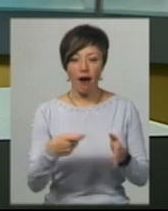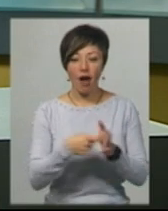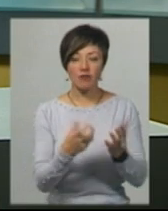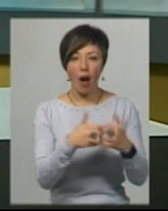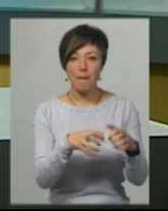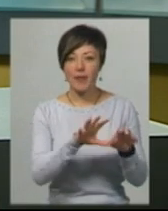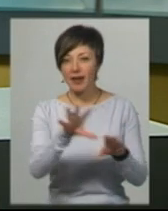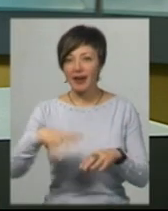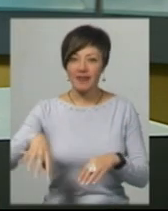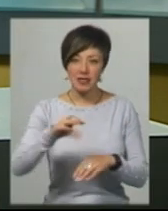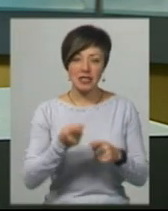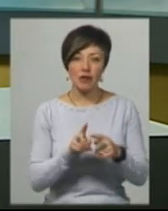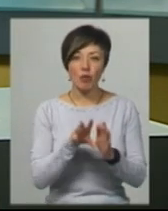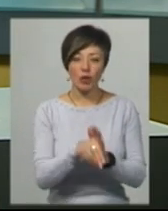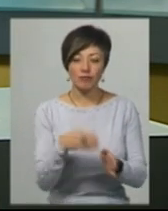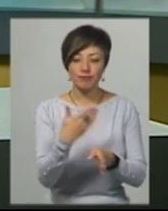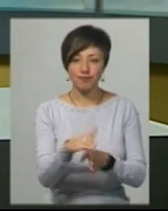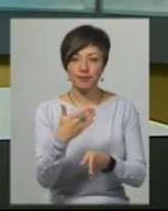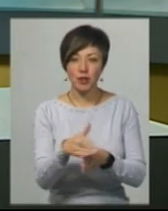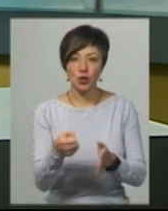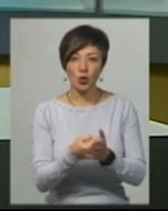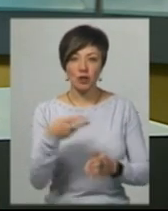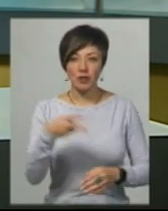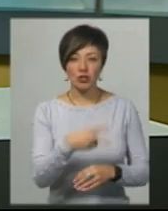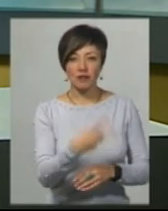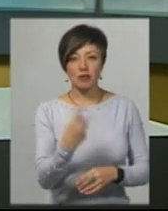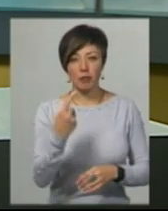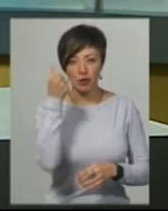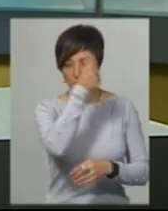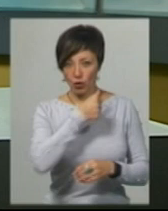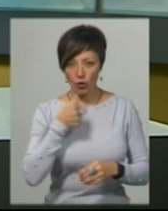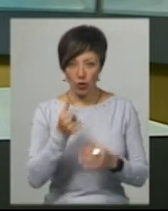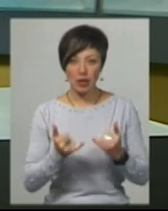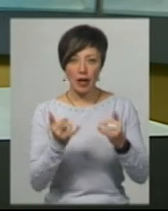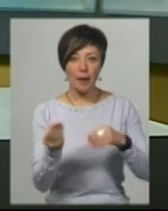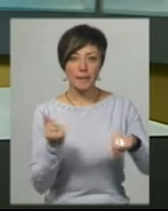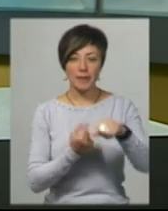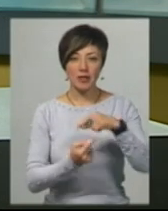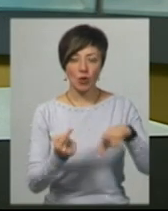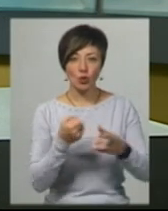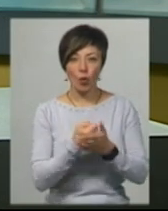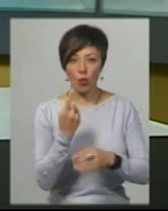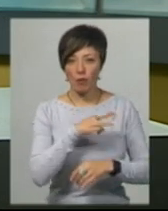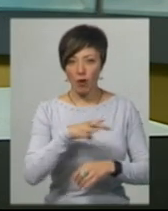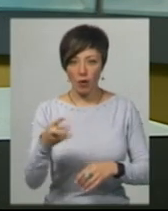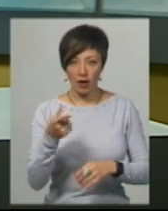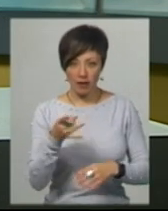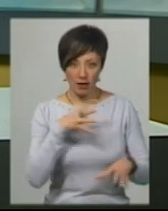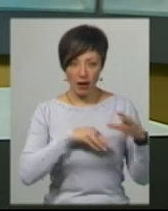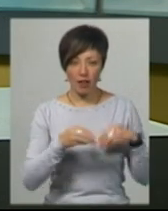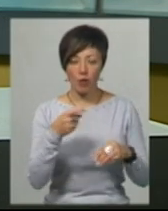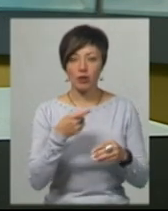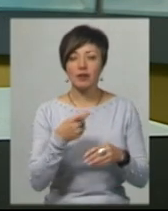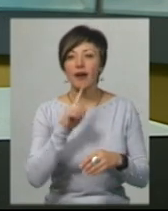Це впровадження відбуватиметься поетапно до 2021 року. Для підприємців з оборотом до 1 млн грн на рік.